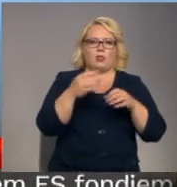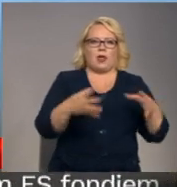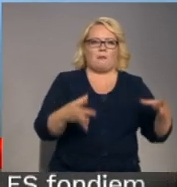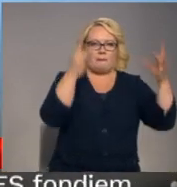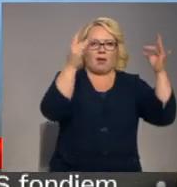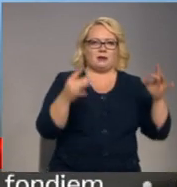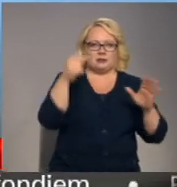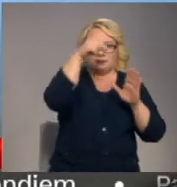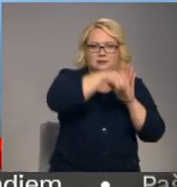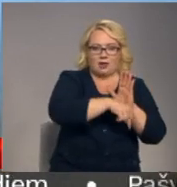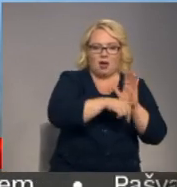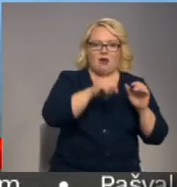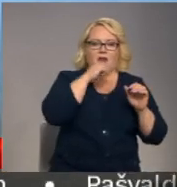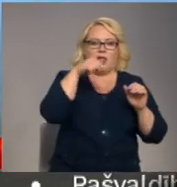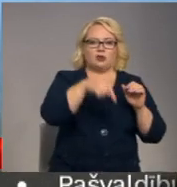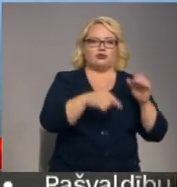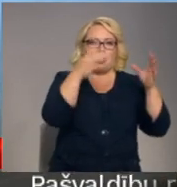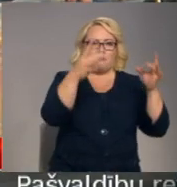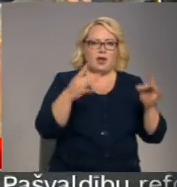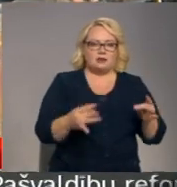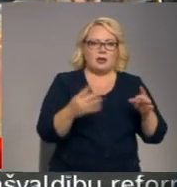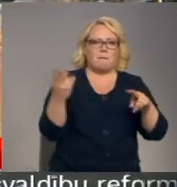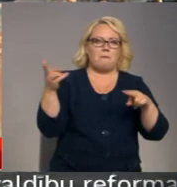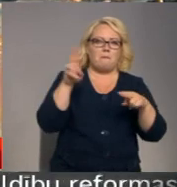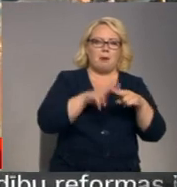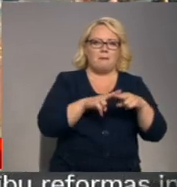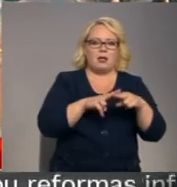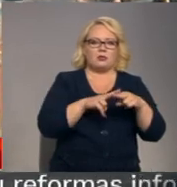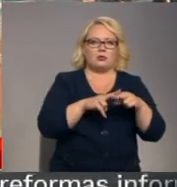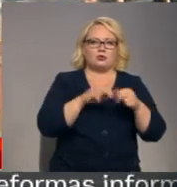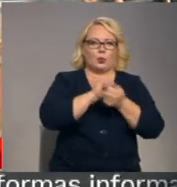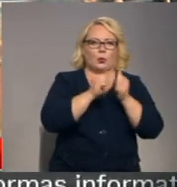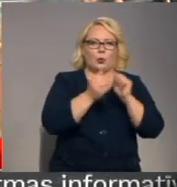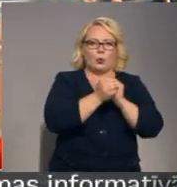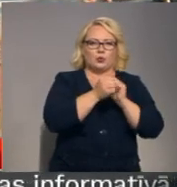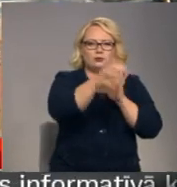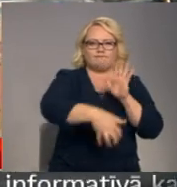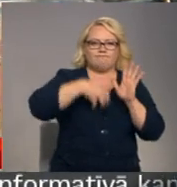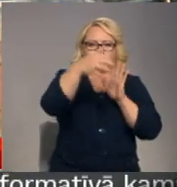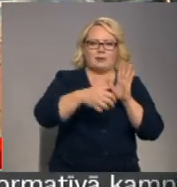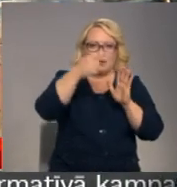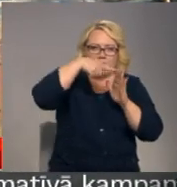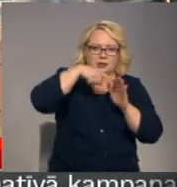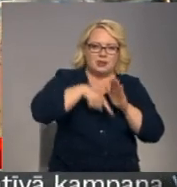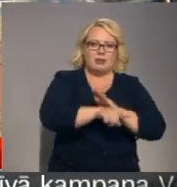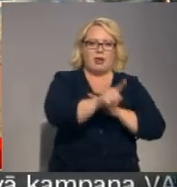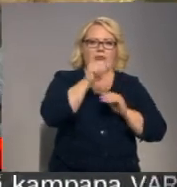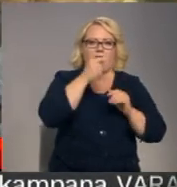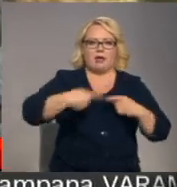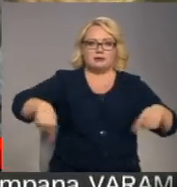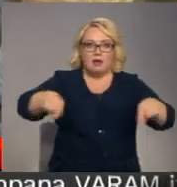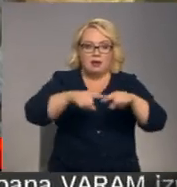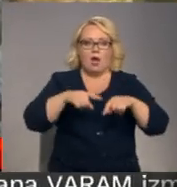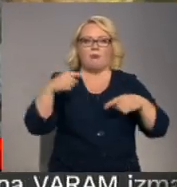iekšā. Vēl šiem maisiem tiek vēl papildus novietota grūnas, kas tiks izrakstā padziļnota ezera. Pēc tam